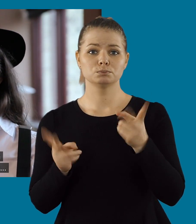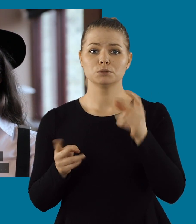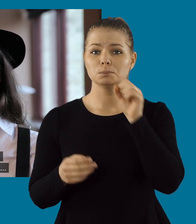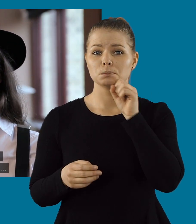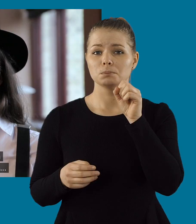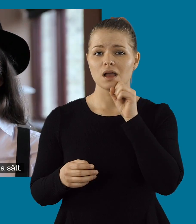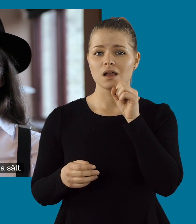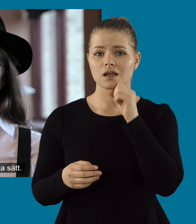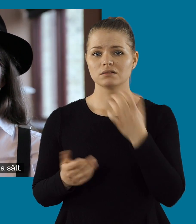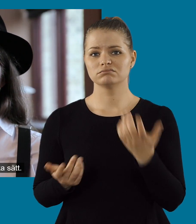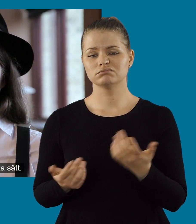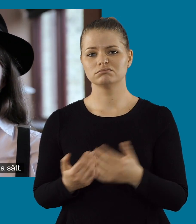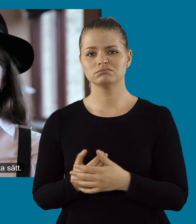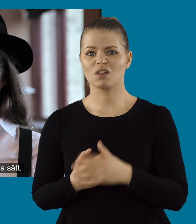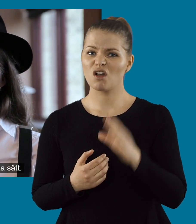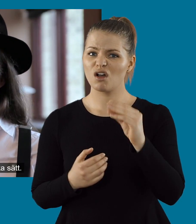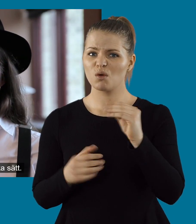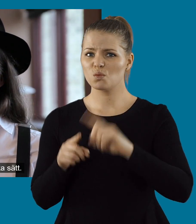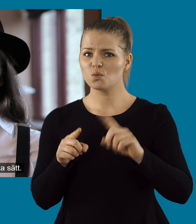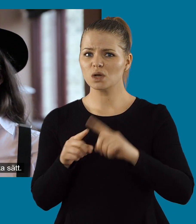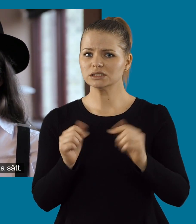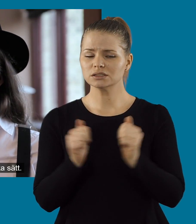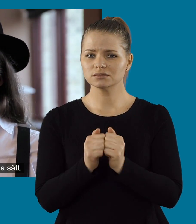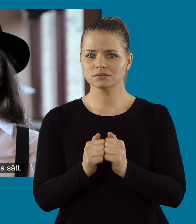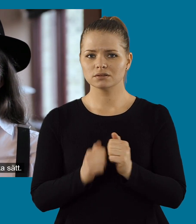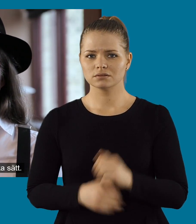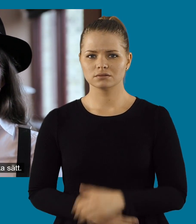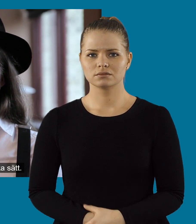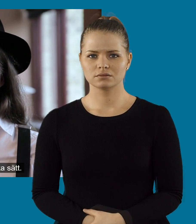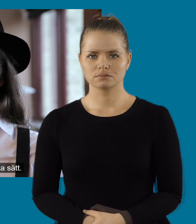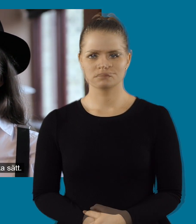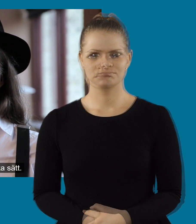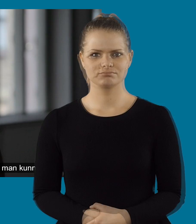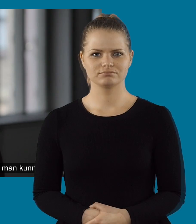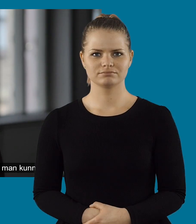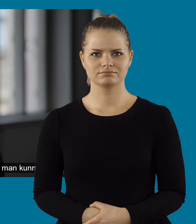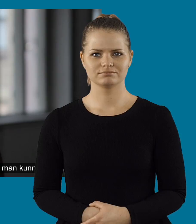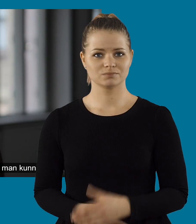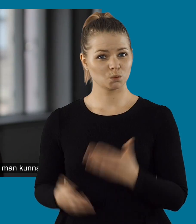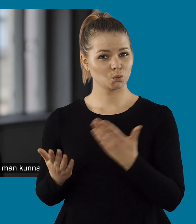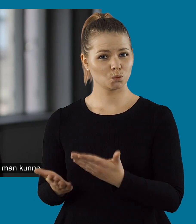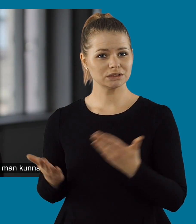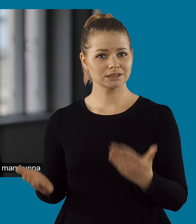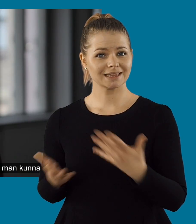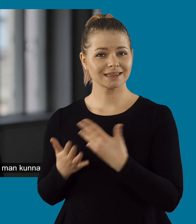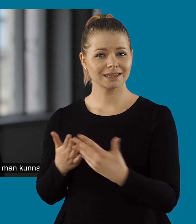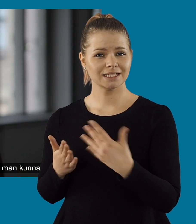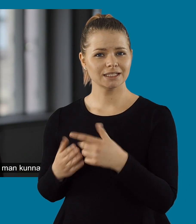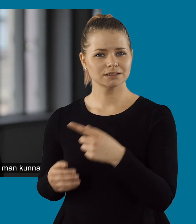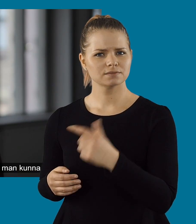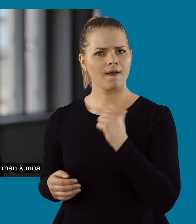sms, att du kan få den på mail. Ja, olika sätt liksom. När vi har utvärderat